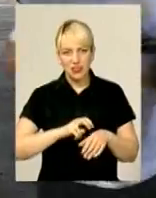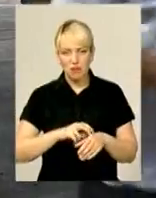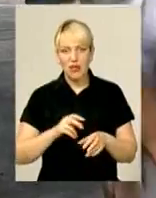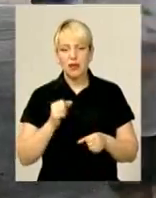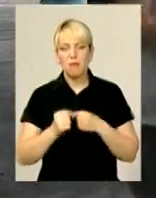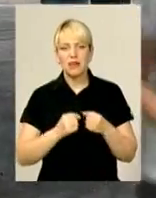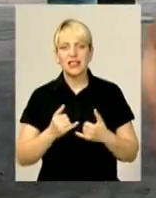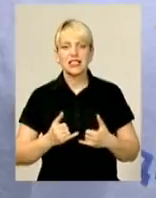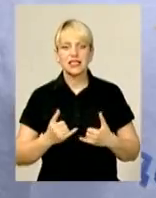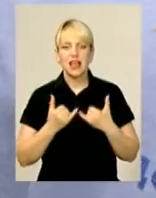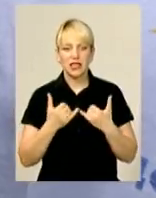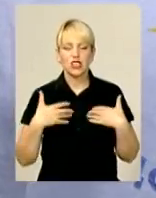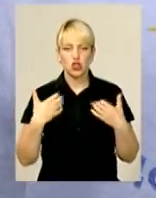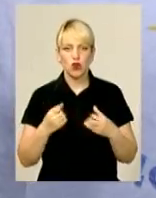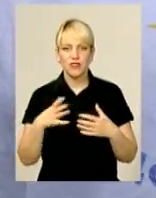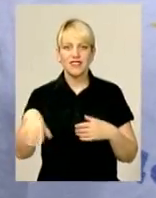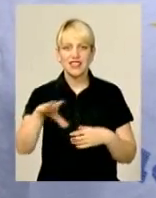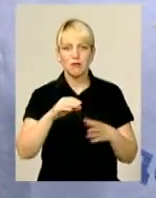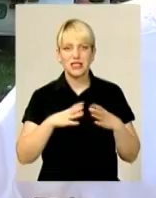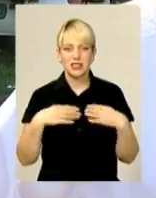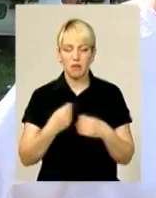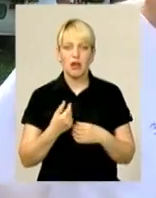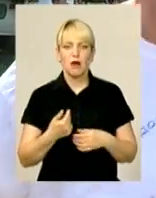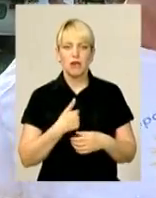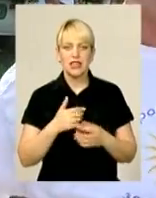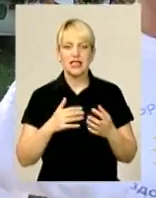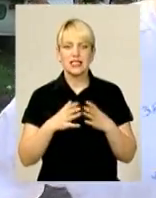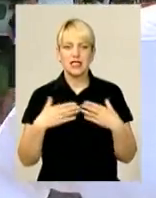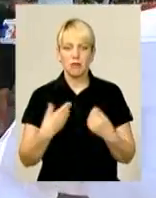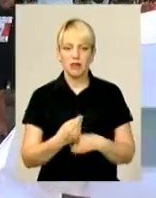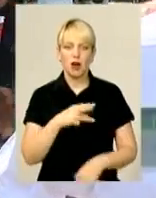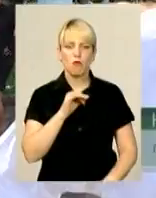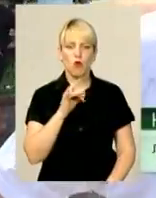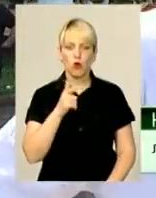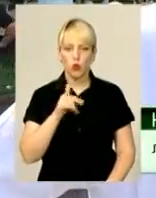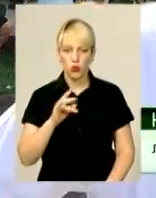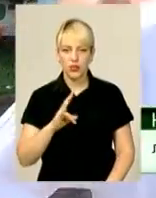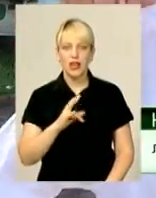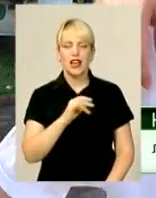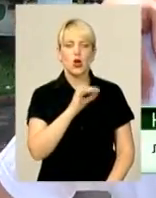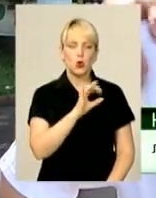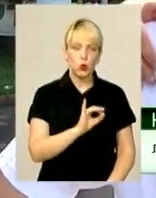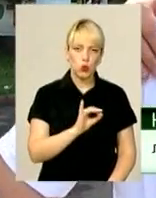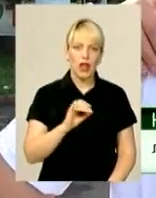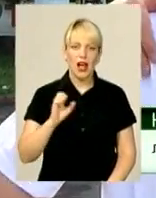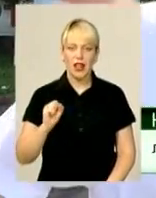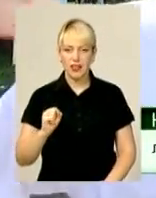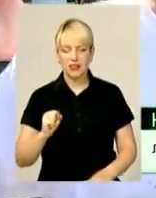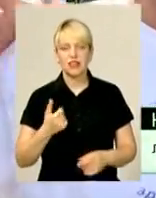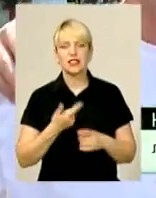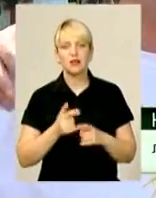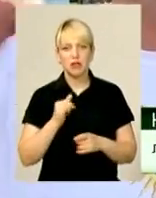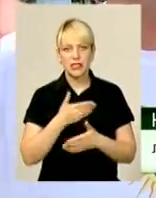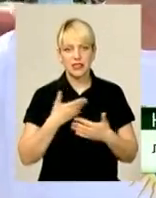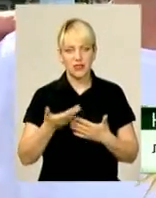заради здоров'я сім'ями. «Ми сім'я, прізвище наше Моргун, це Юлія, я Андрій, ми лікарі. Ну, спортом ми займаємося давно, але